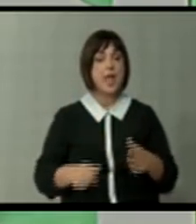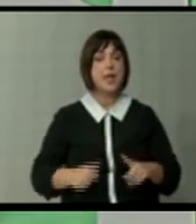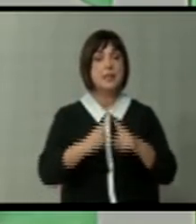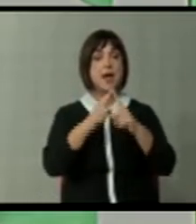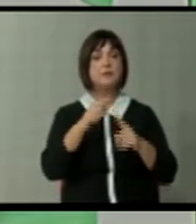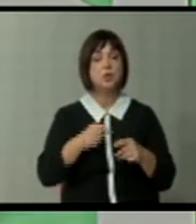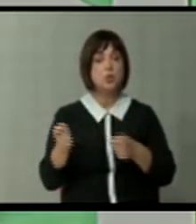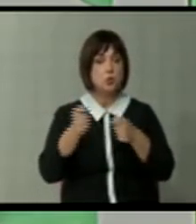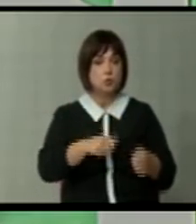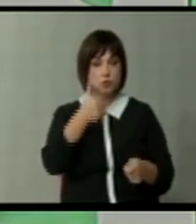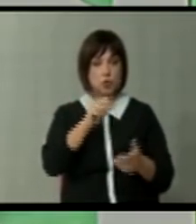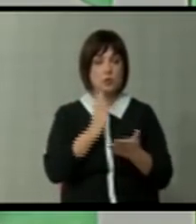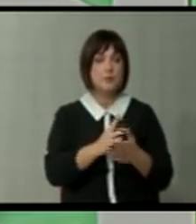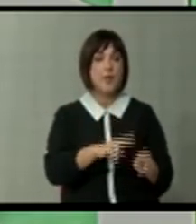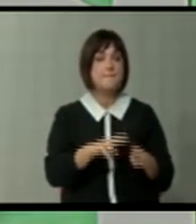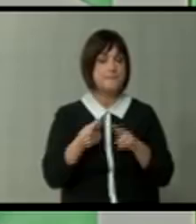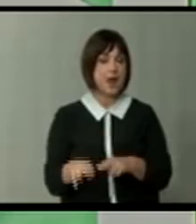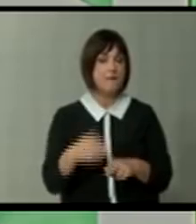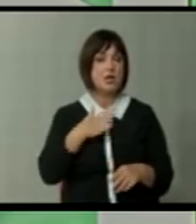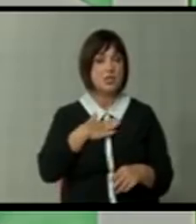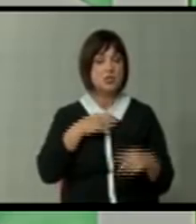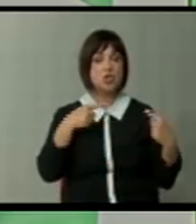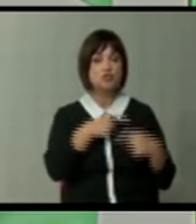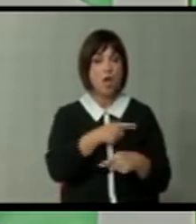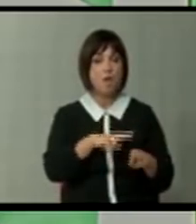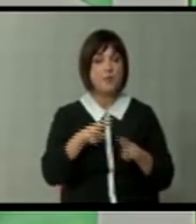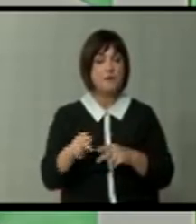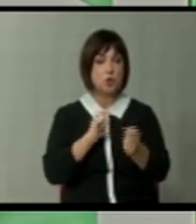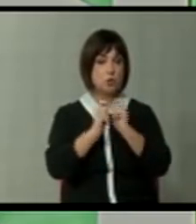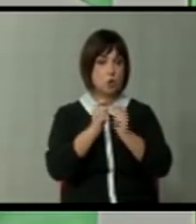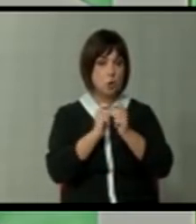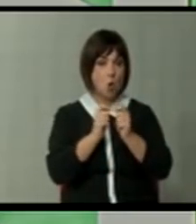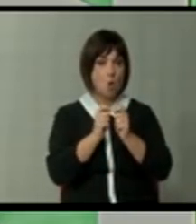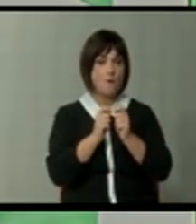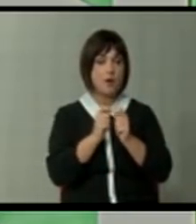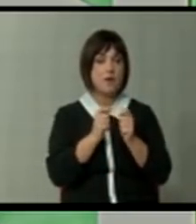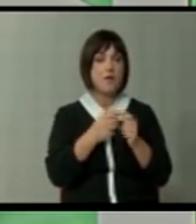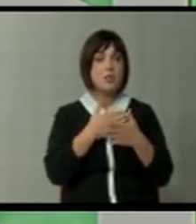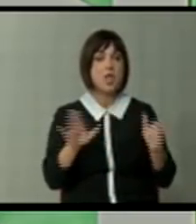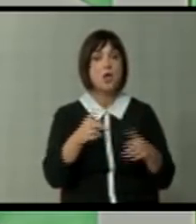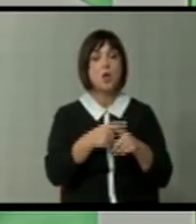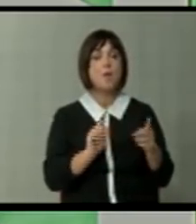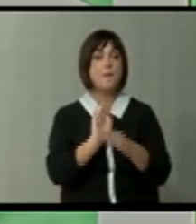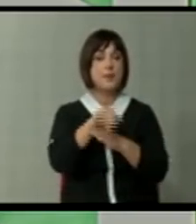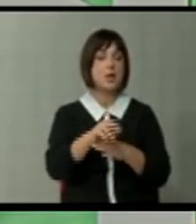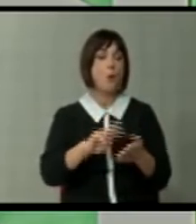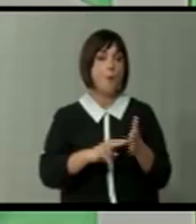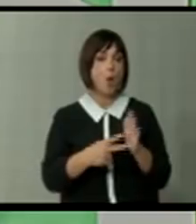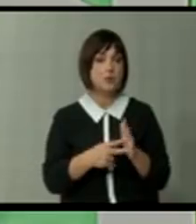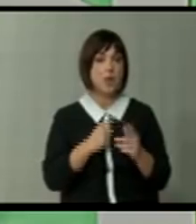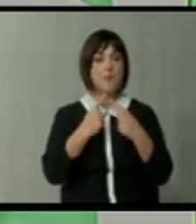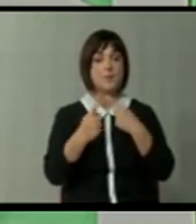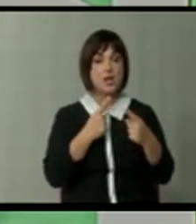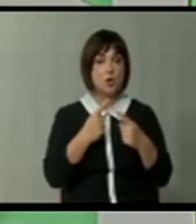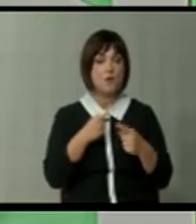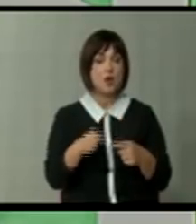носители на тоа што треба да биде право. Кајнас, за жал, правото се договара и тоа во најголем дел преку политиката. Преговараат